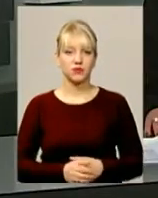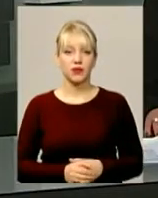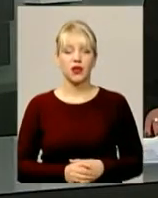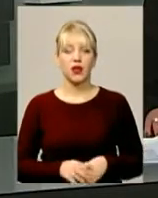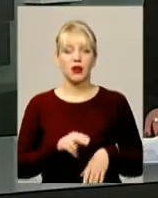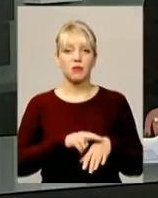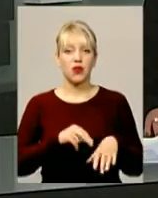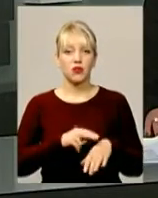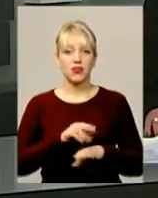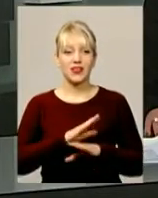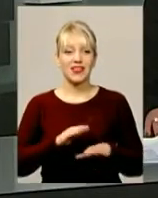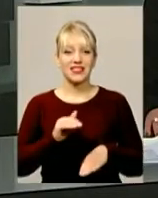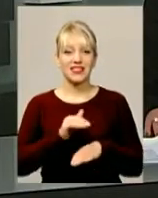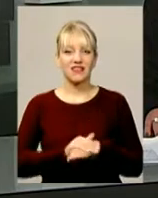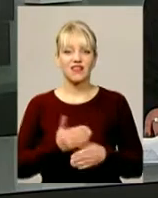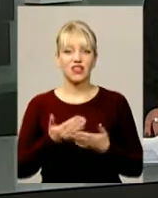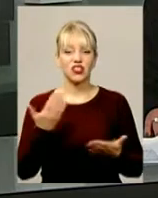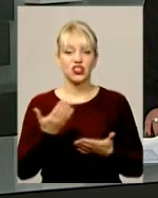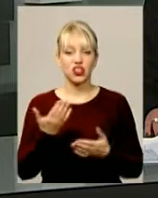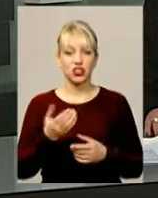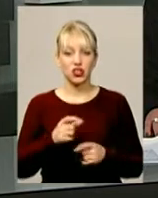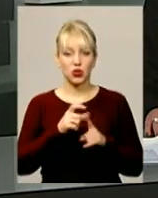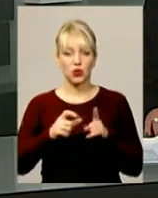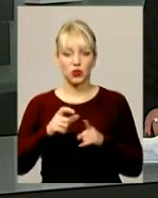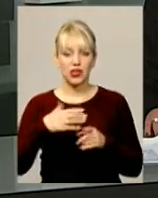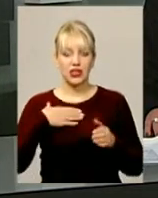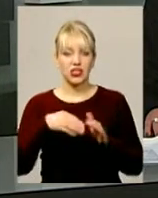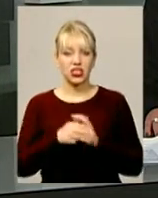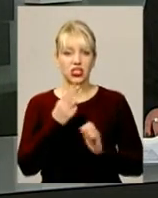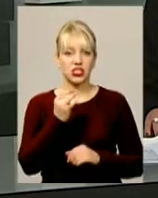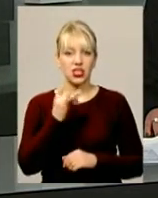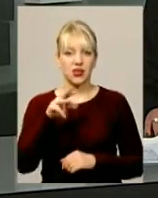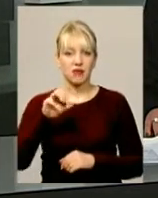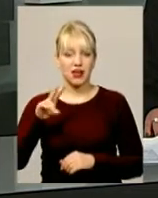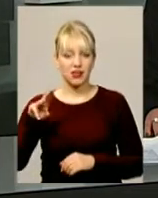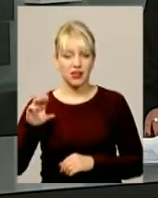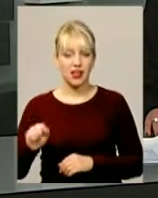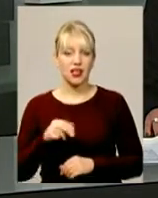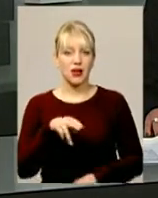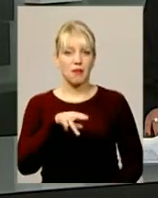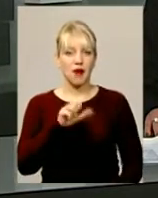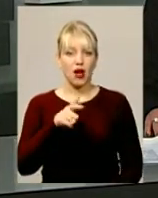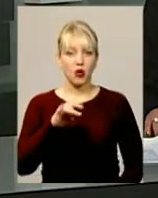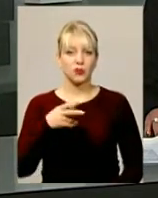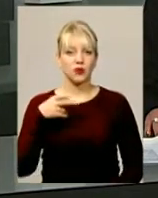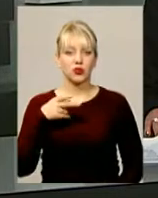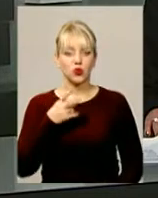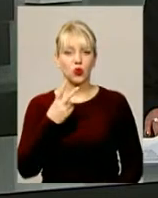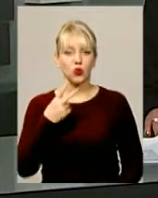Правоохоронці не встановили, від чиїх куль загинули Людмила Шеремет та Дмитро Пагор 19 лютого 2014